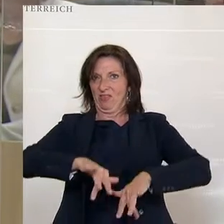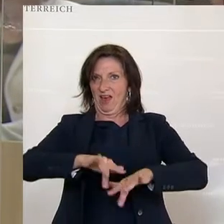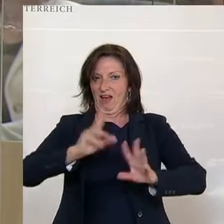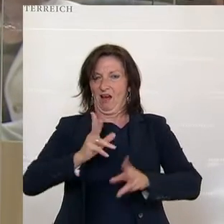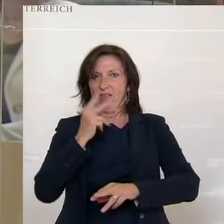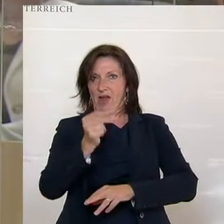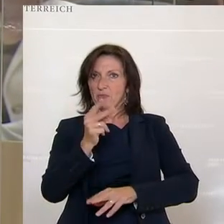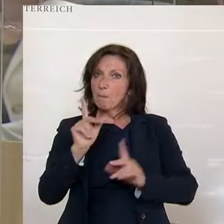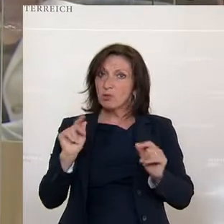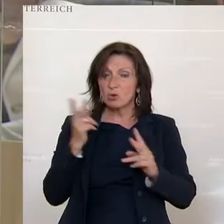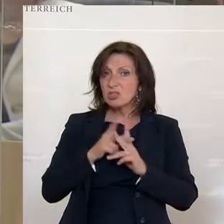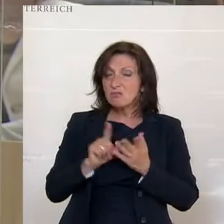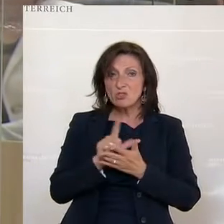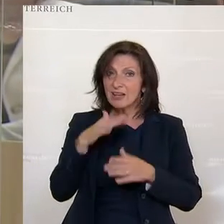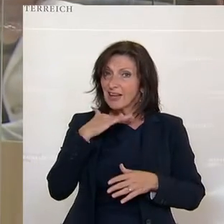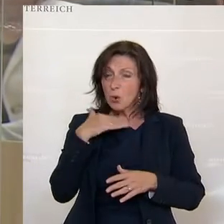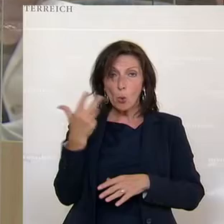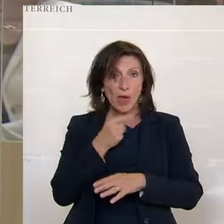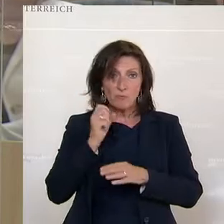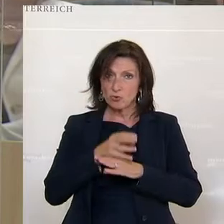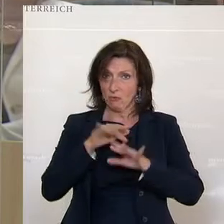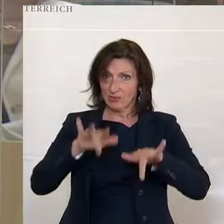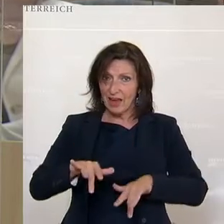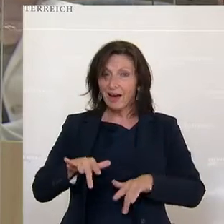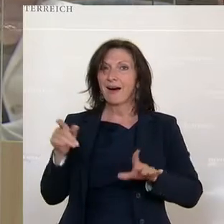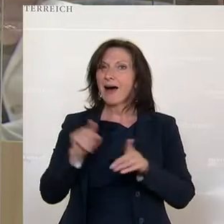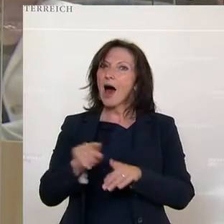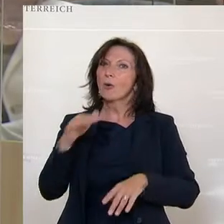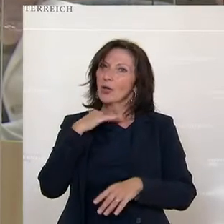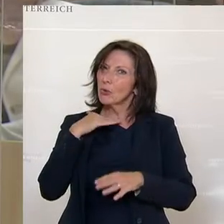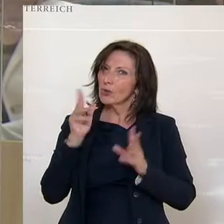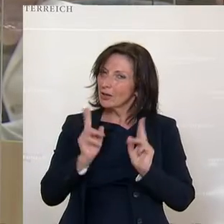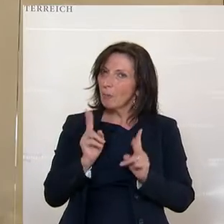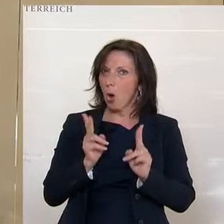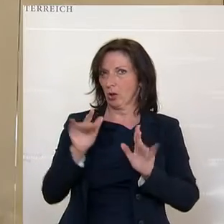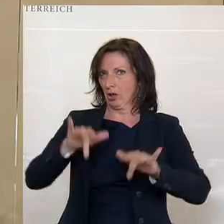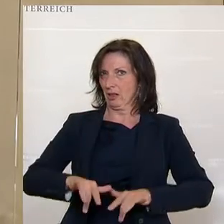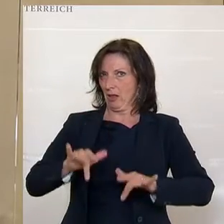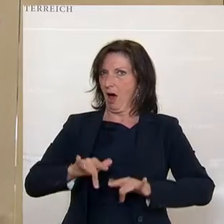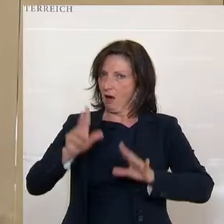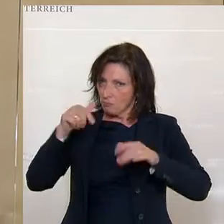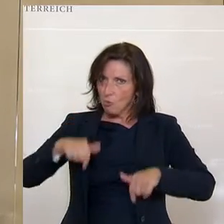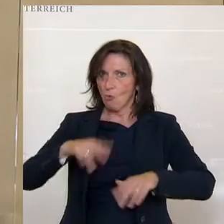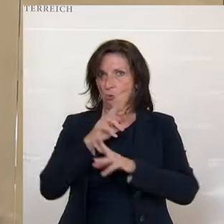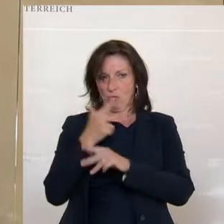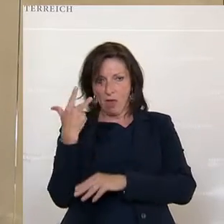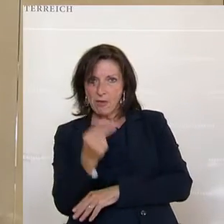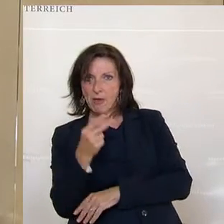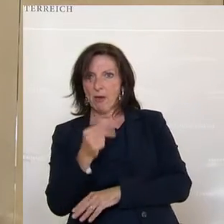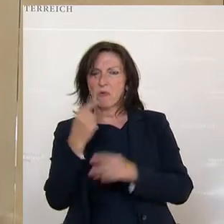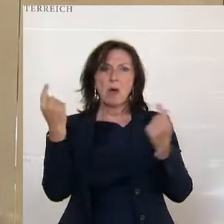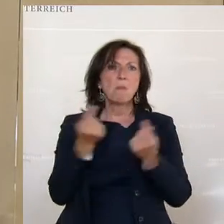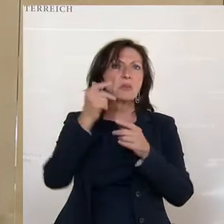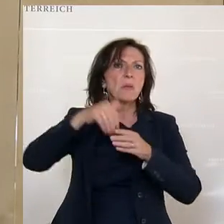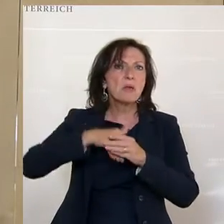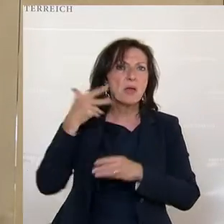ausreichend Impfstoff in der Zwischenzeit im Land. Wir haben auch mehr als ausreichend Möglichkeiten zur Covid-Impfung im Land. Wir haben betriebliches Impfen,